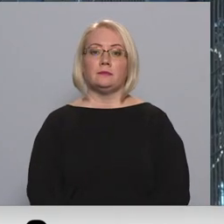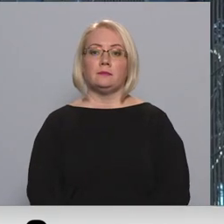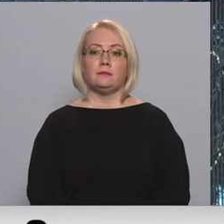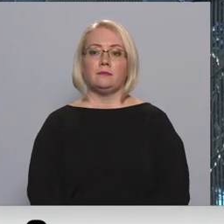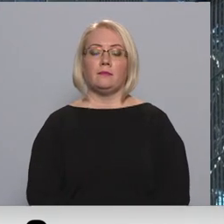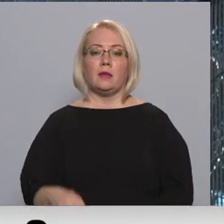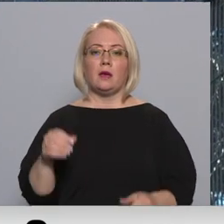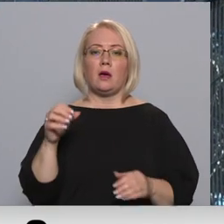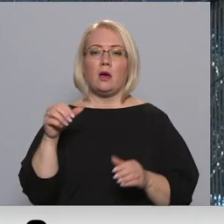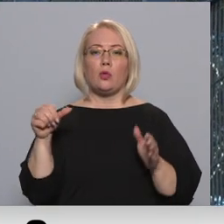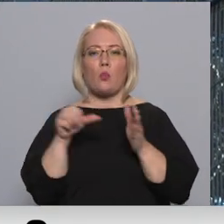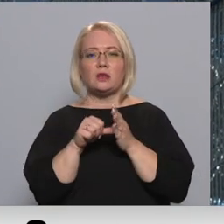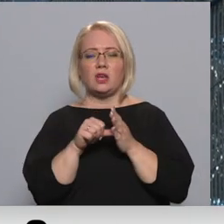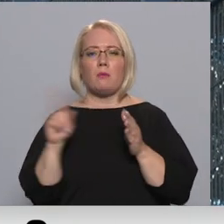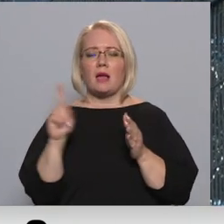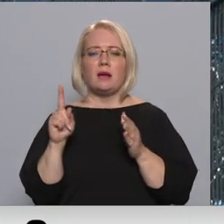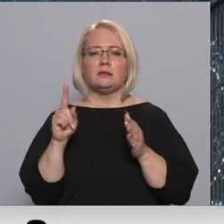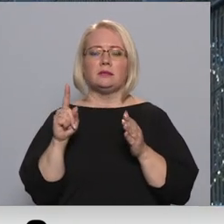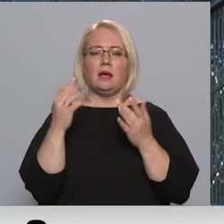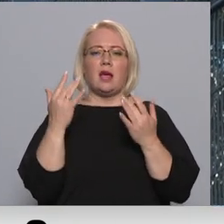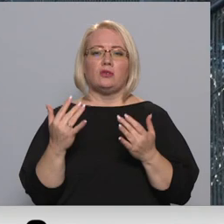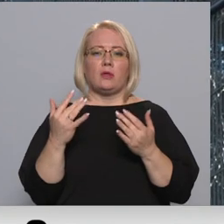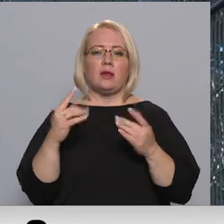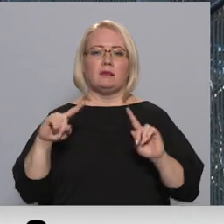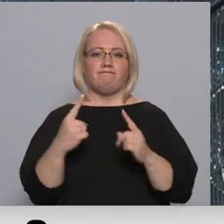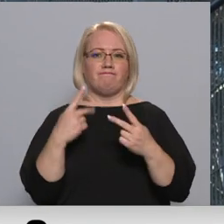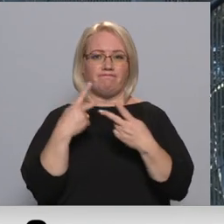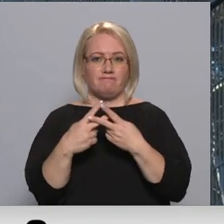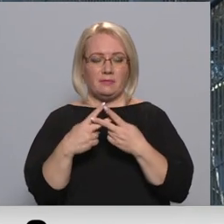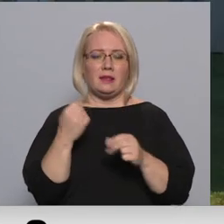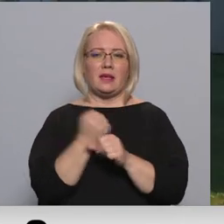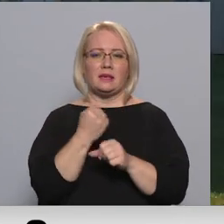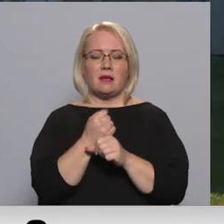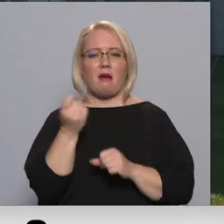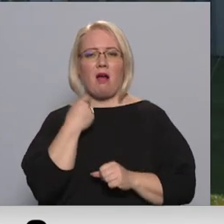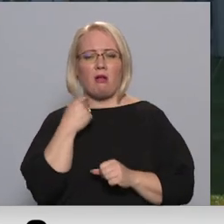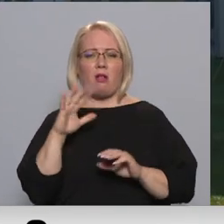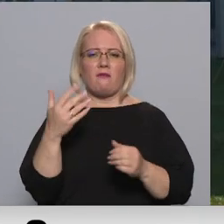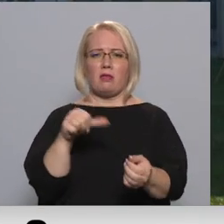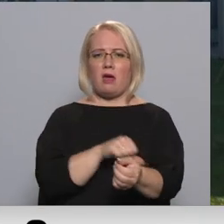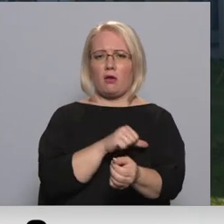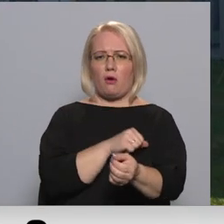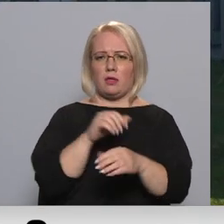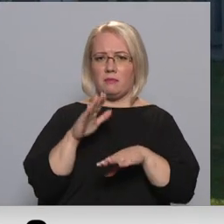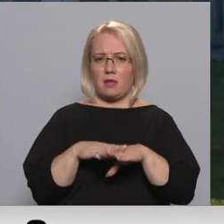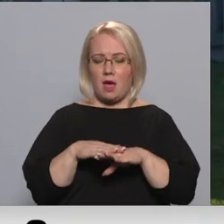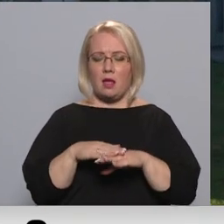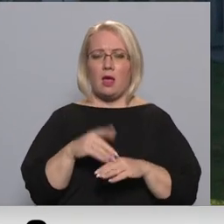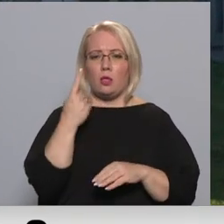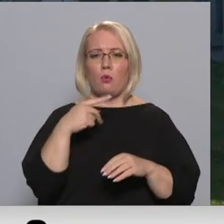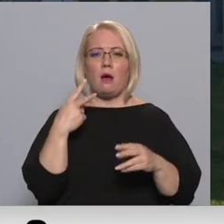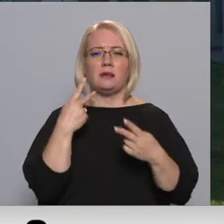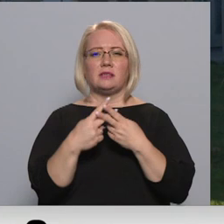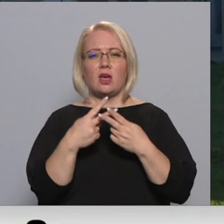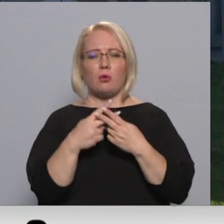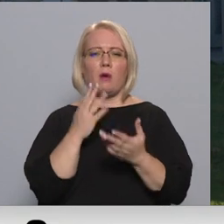Noziegumi, kas rezultēs ar nukļušanu ieslodzījumu vietās, pieši vien tiek izdarīti alkoholu vai narkotisko vielu ietekmē. No ieslodzījuma